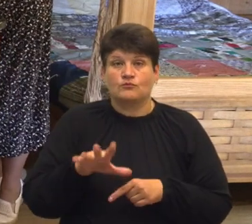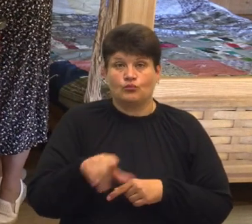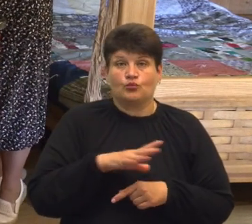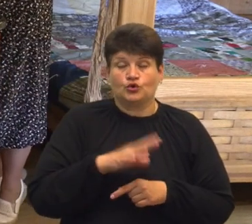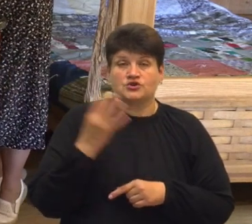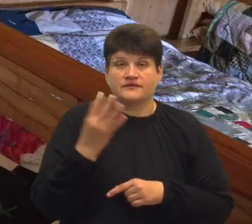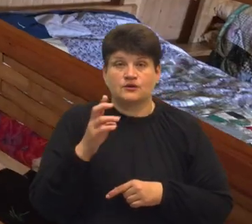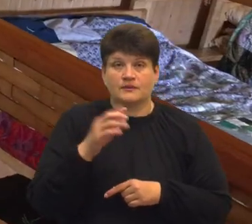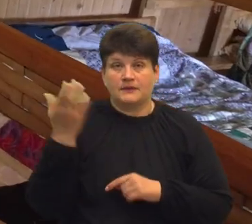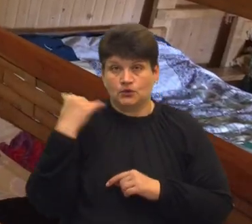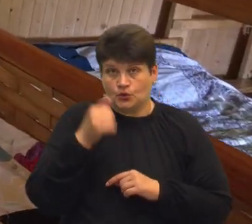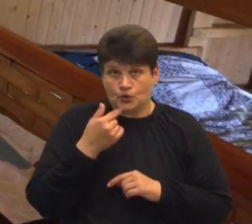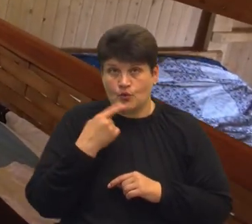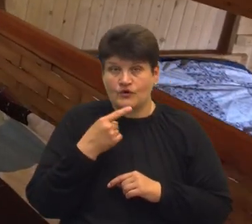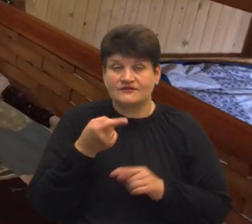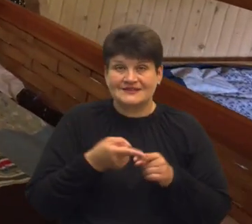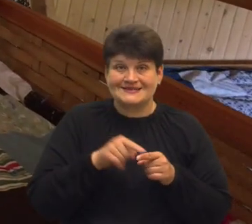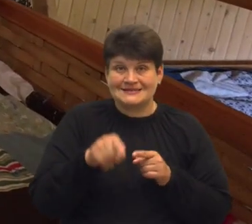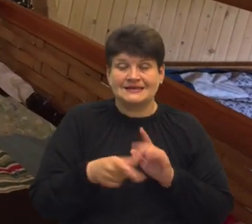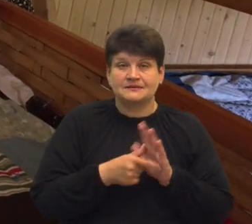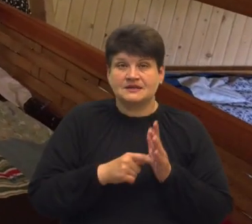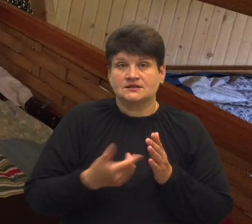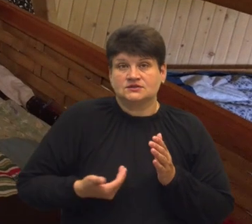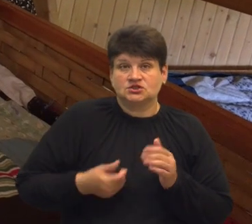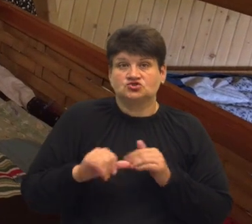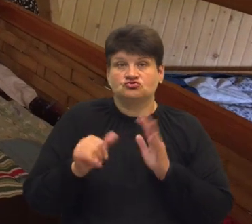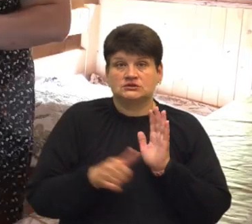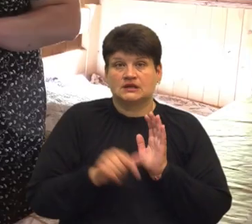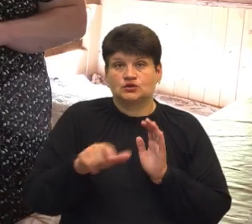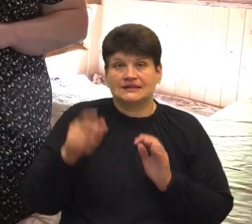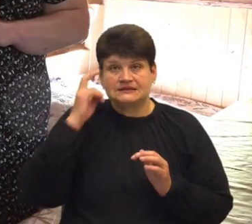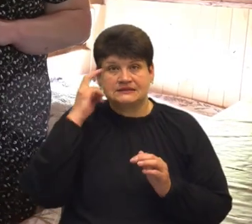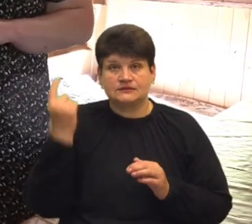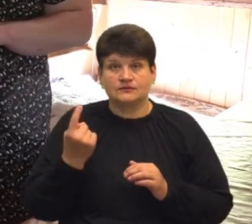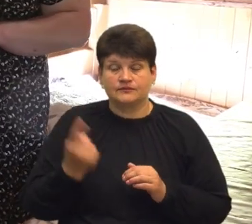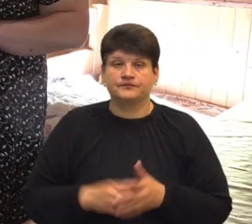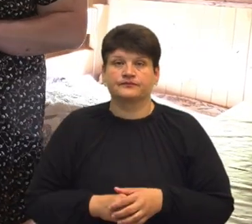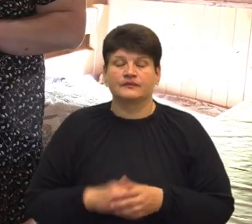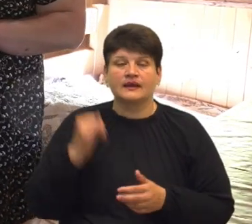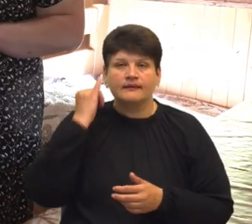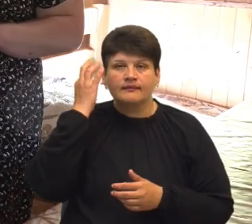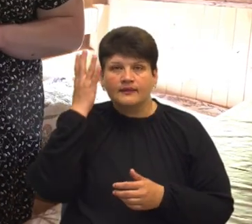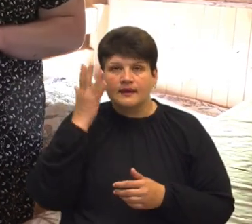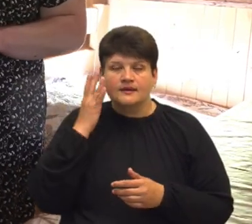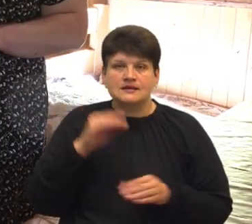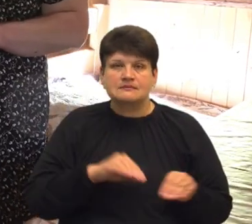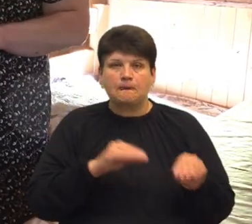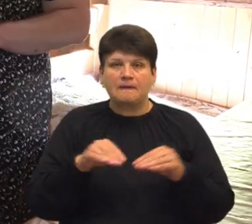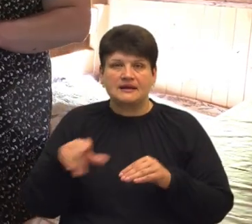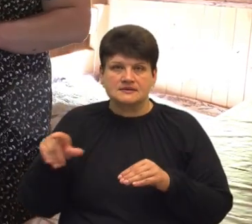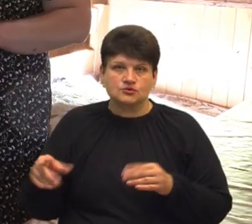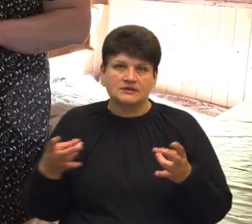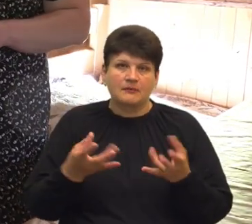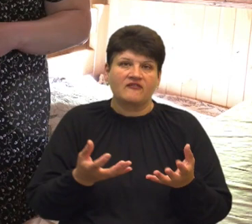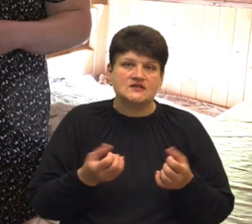минулого року. Каже, у цій кімнаті мешкали 16 людей з Київщини. Ідея з переселенцями, що треба когось взяти,